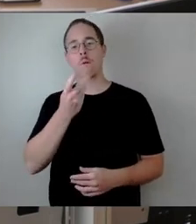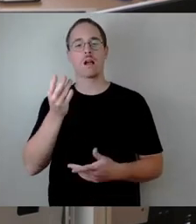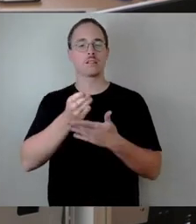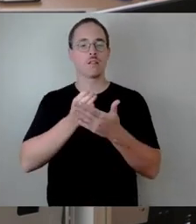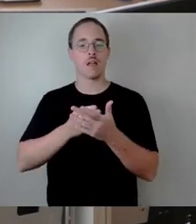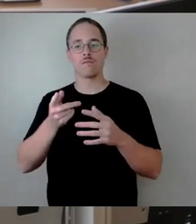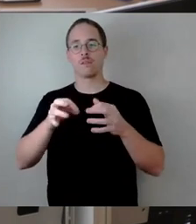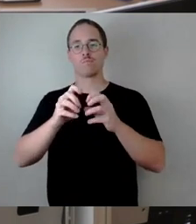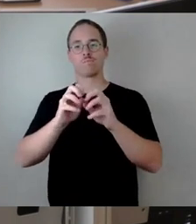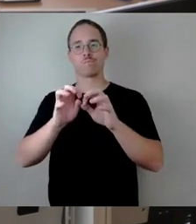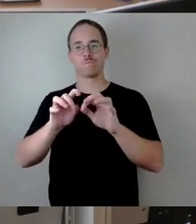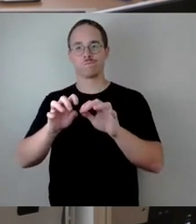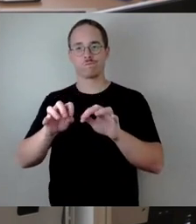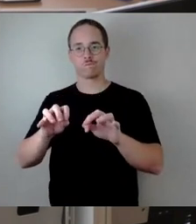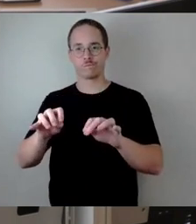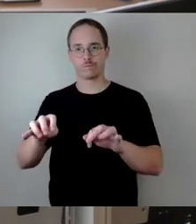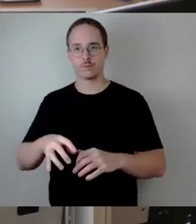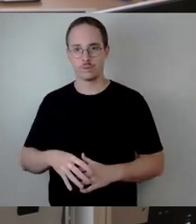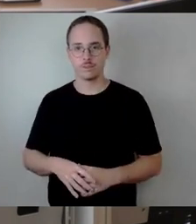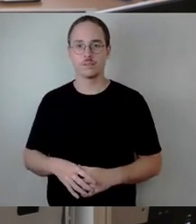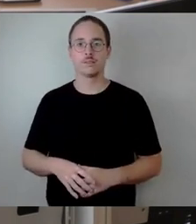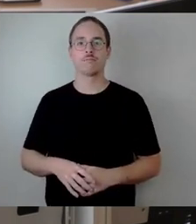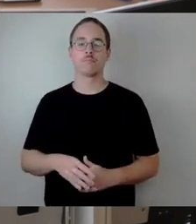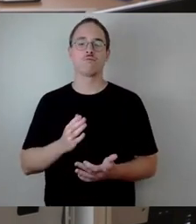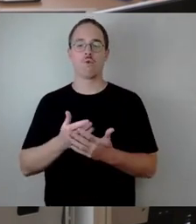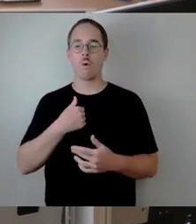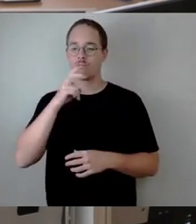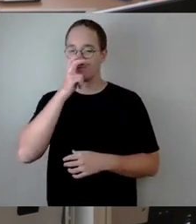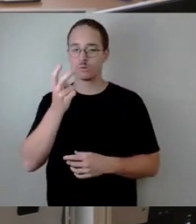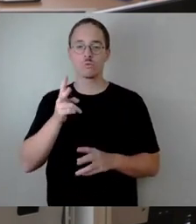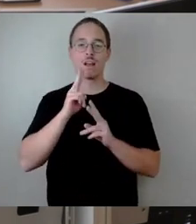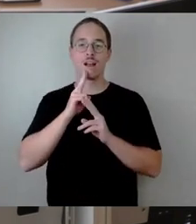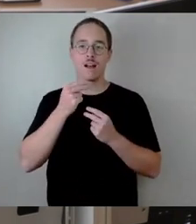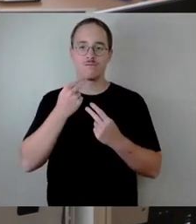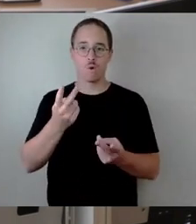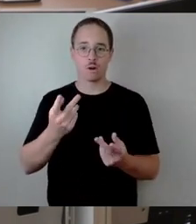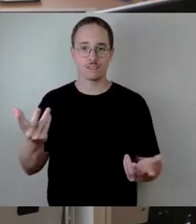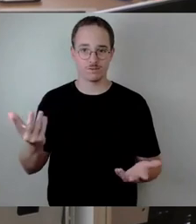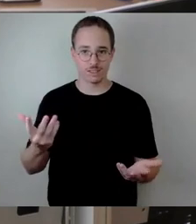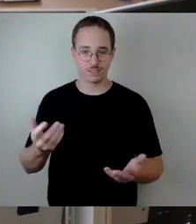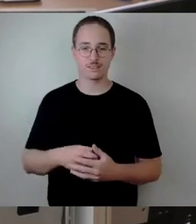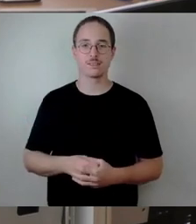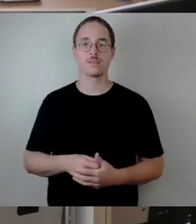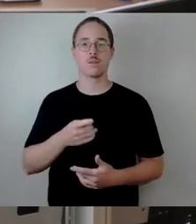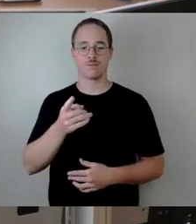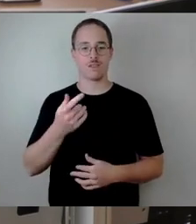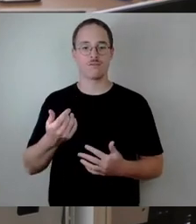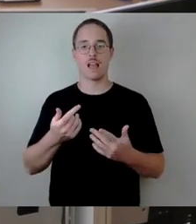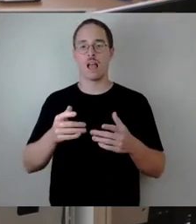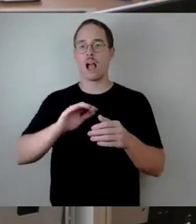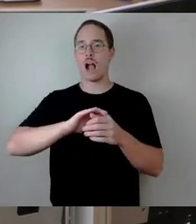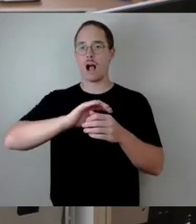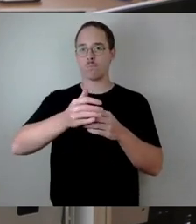Böhm zu beantworten. Das ist das, was die Betondeckung ausmacht, der Beton, der an den Kappen und an der Unterseite des